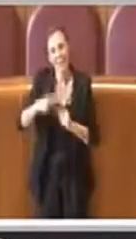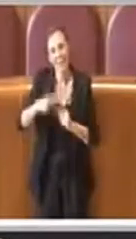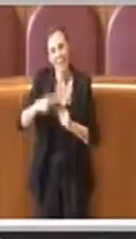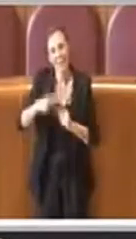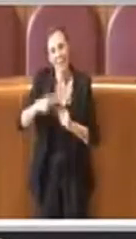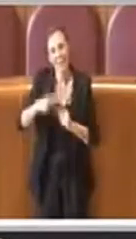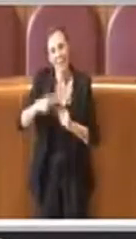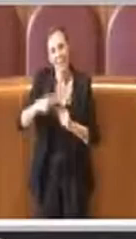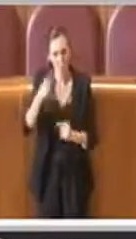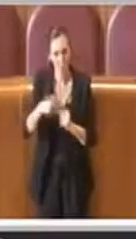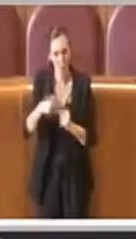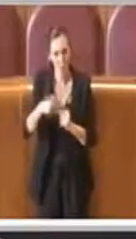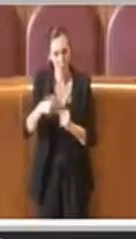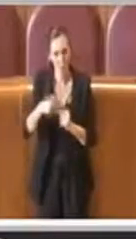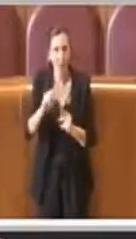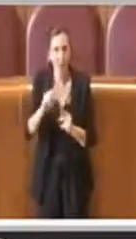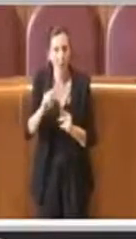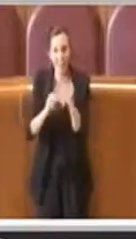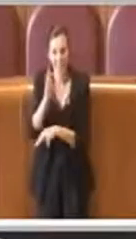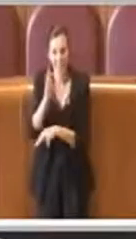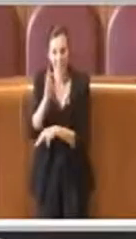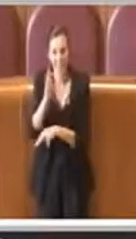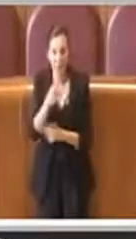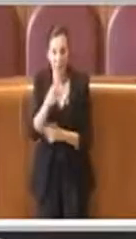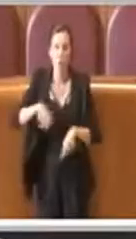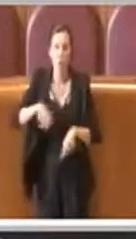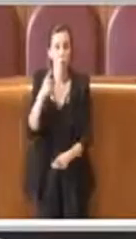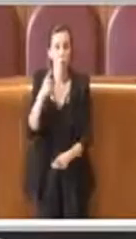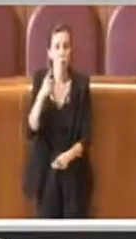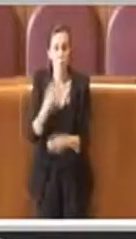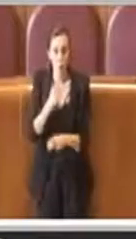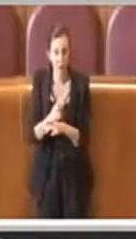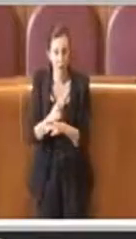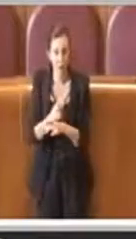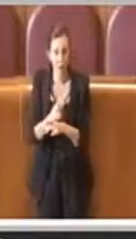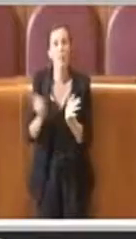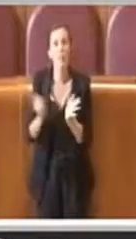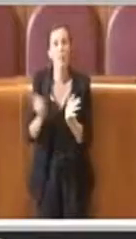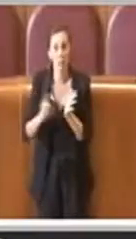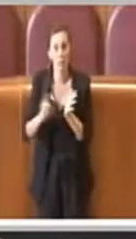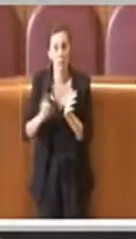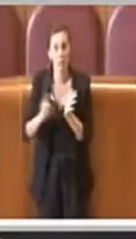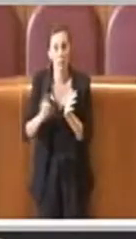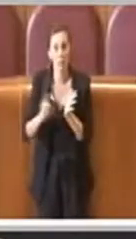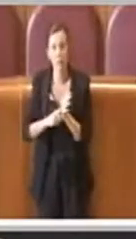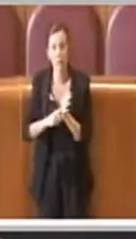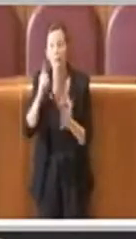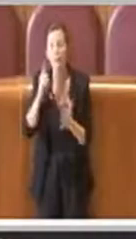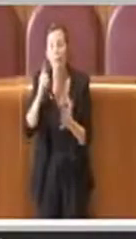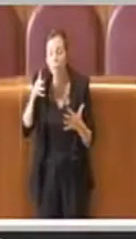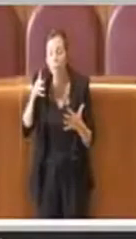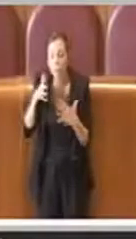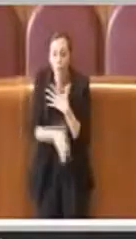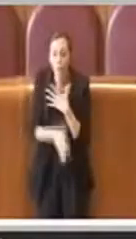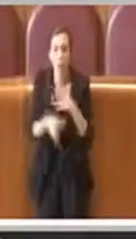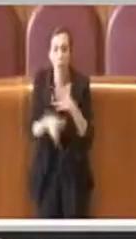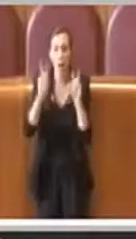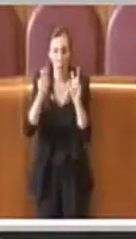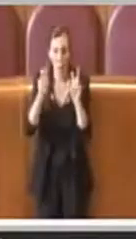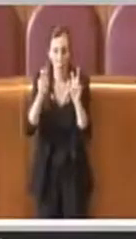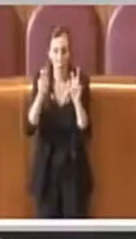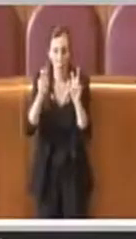Quindi io credo che sia nostro dovere, ma anche nostro diritto approfondire questa tematica